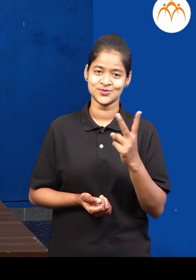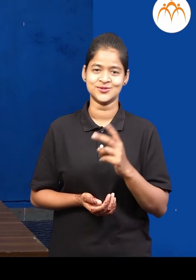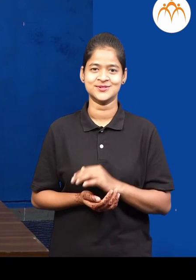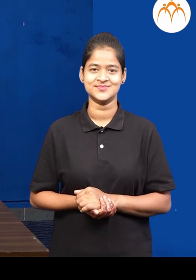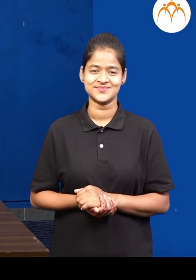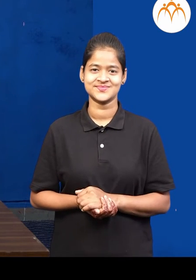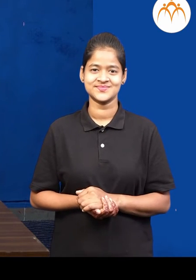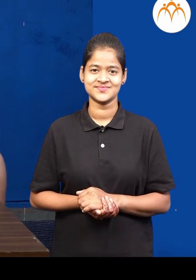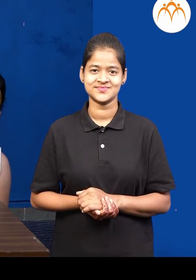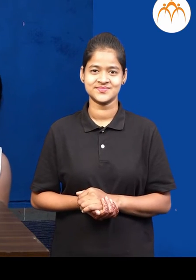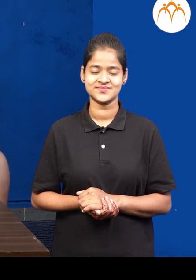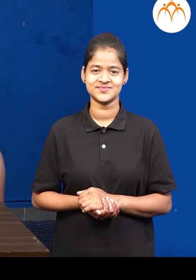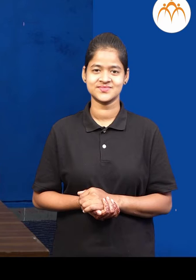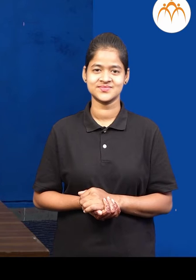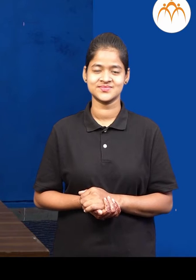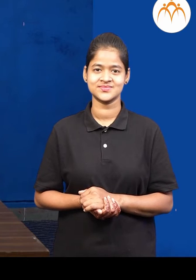दोन